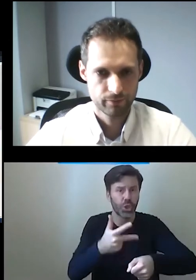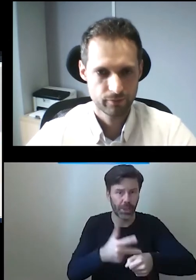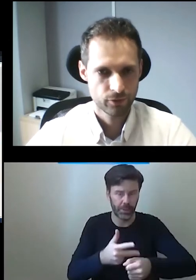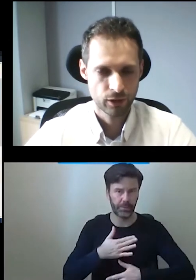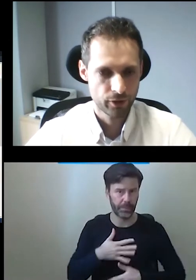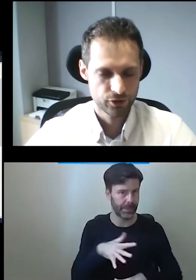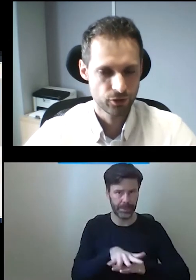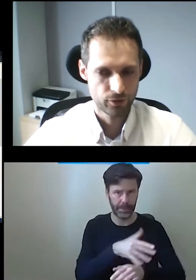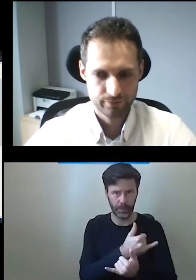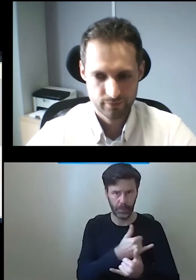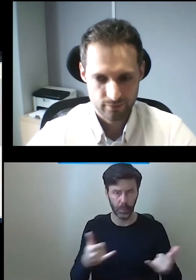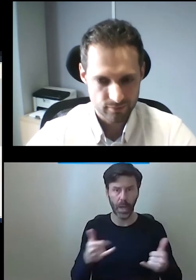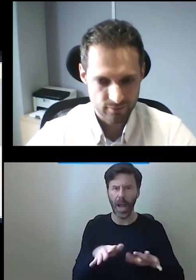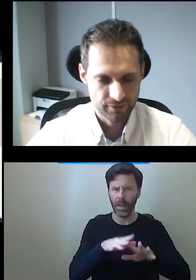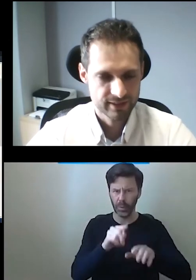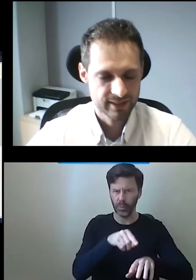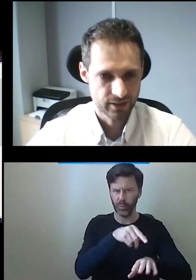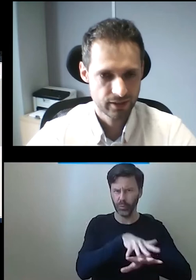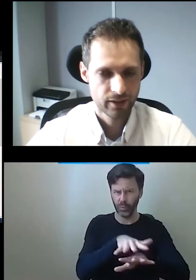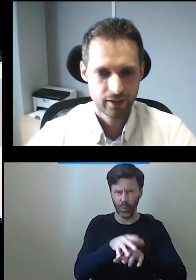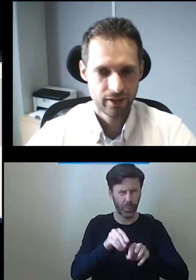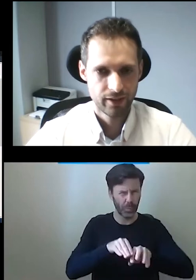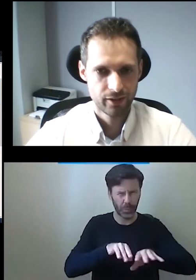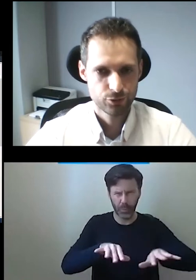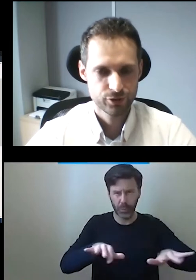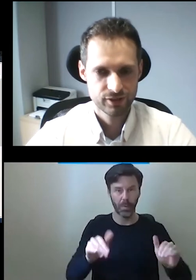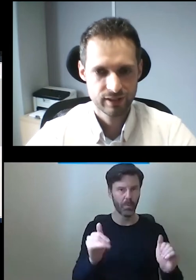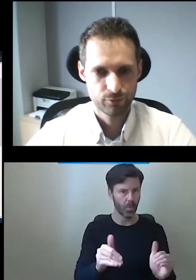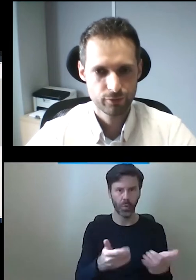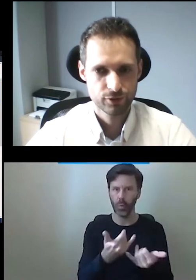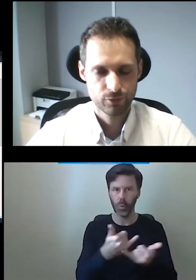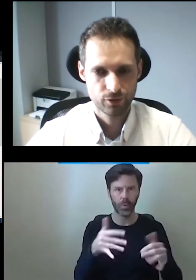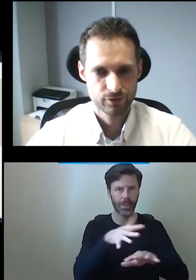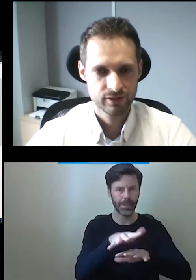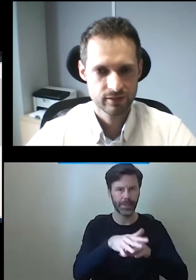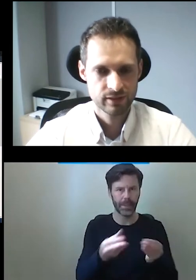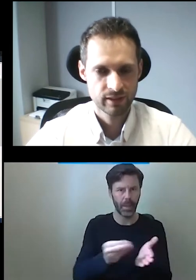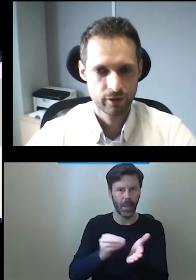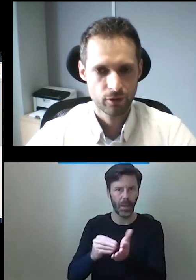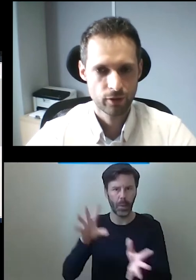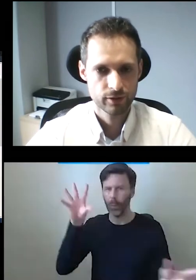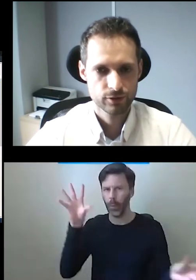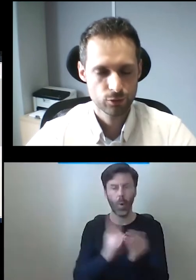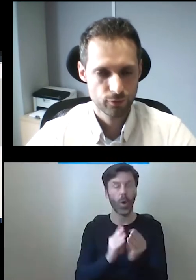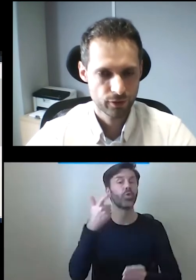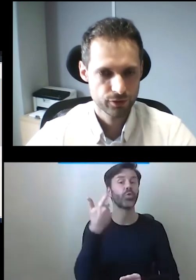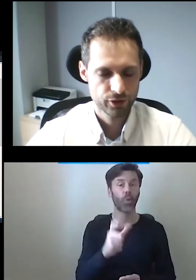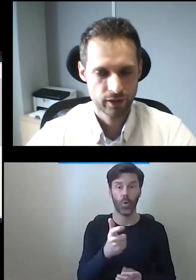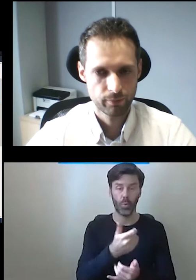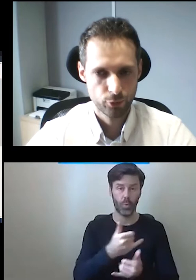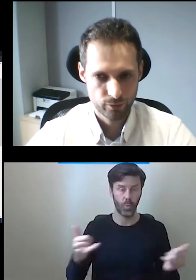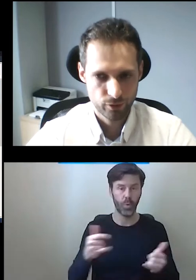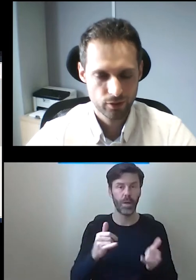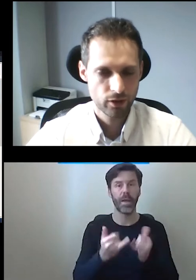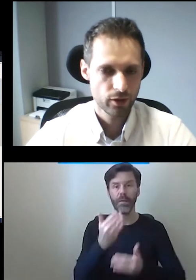rozgałęzić do nawet setki różnych systemów. Są to systemy schodów chowających